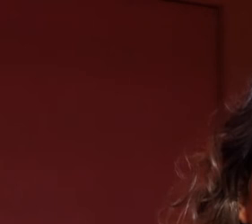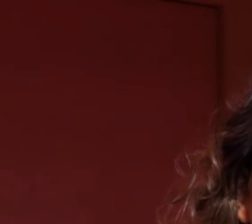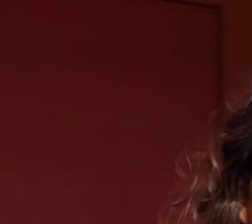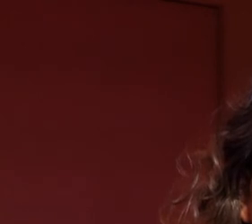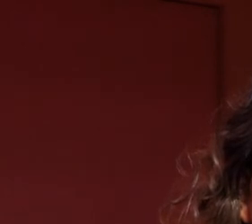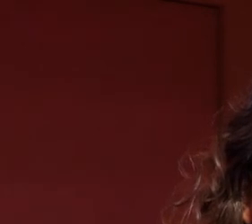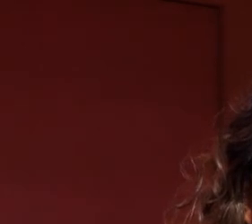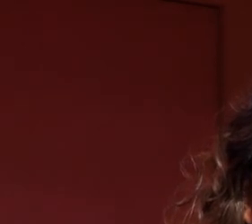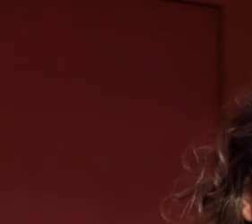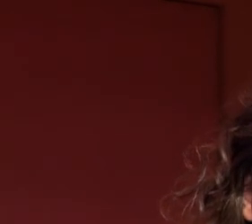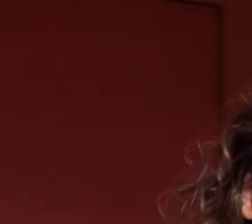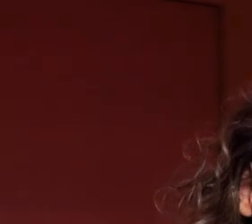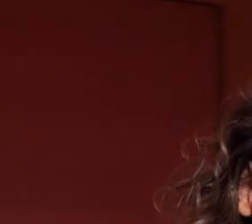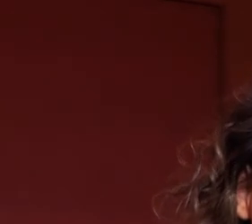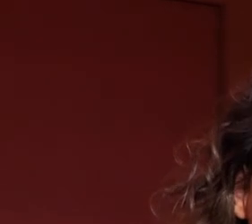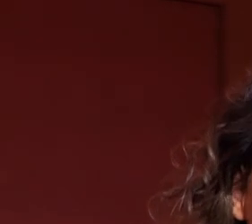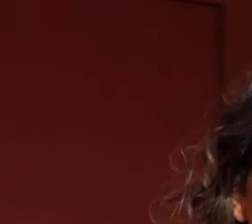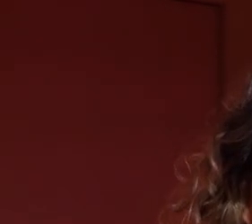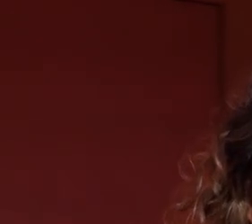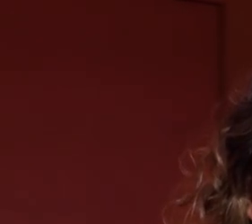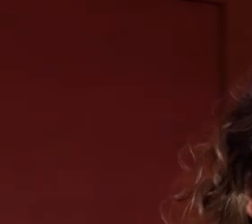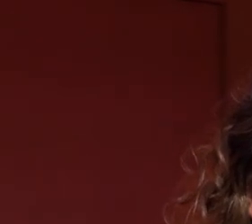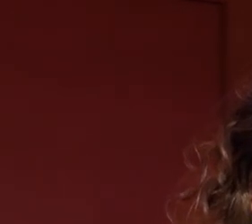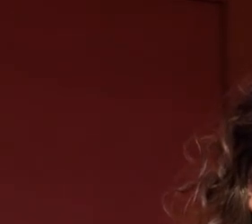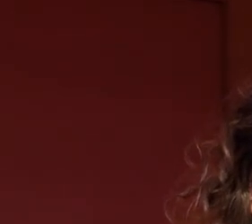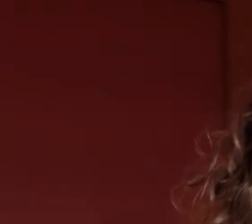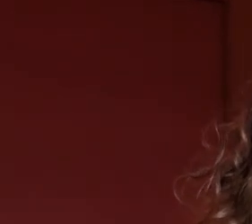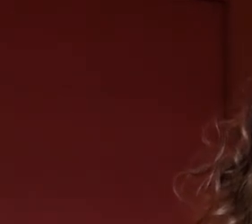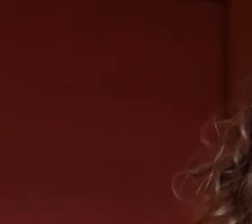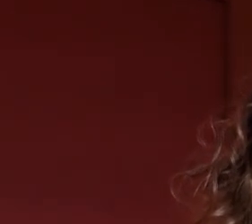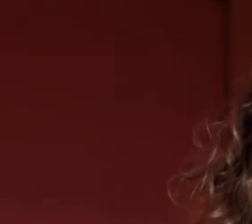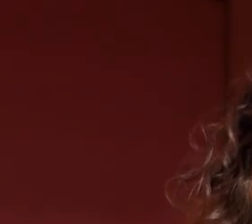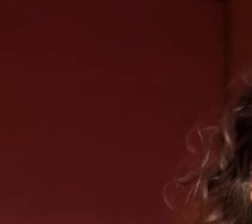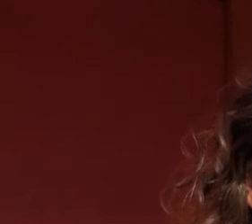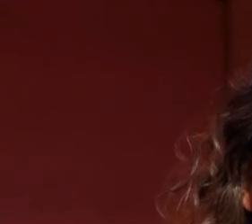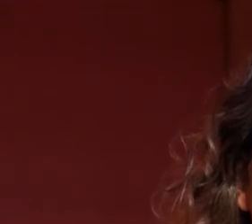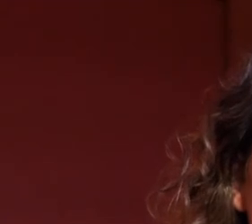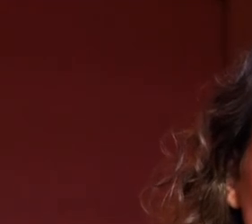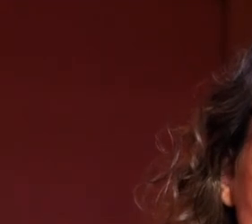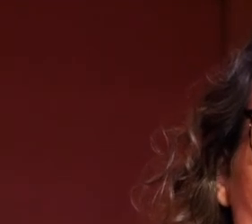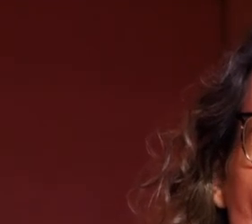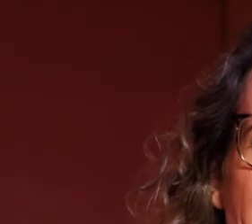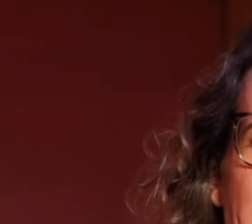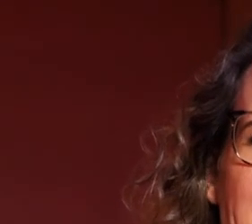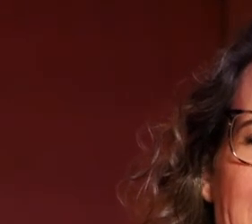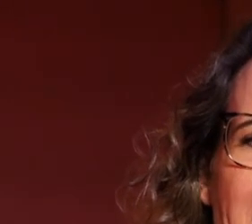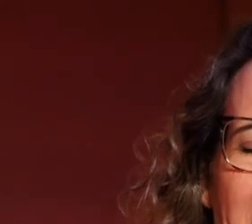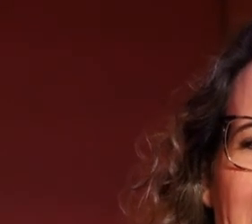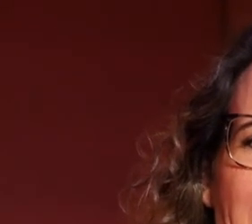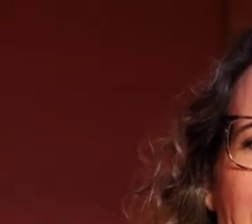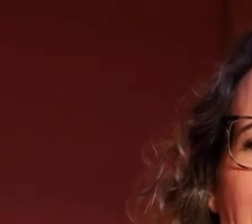die sich hier mit dem Museum befasst. In diesem Museum sehen Sie wunderschöne Meissner Porzellane. Und wir haben heute